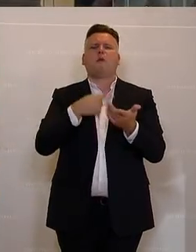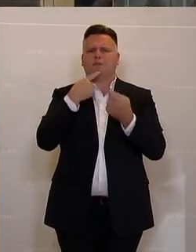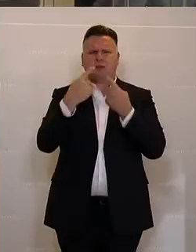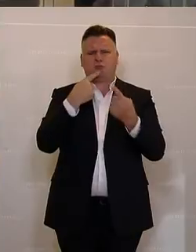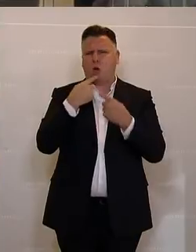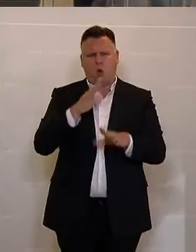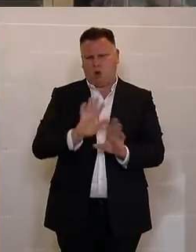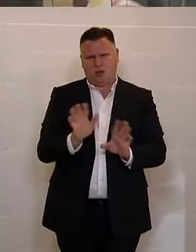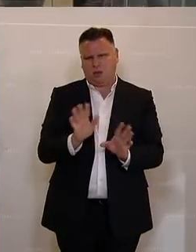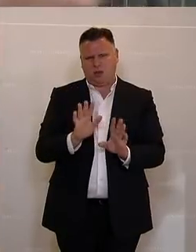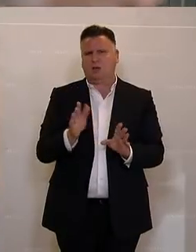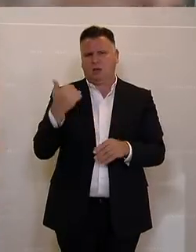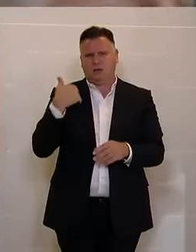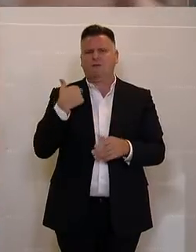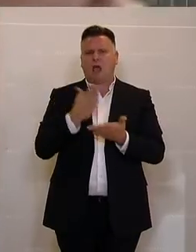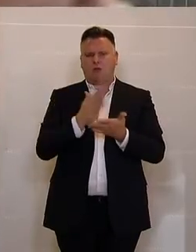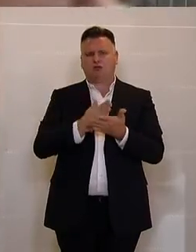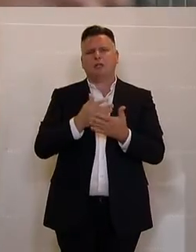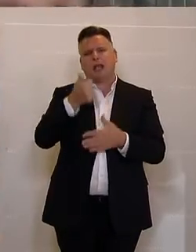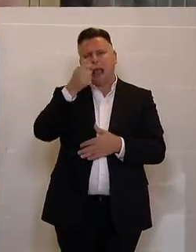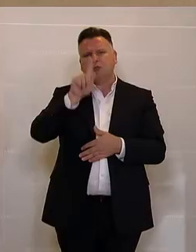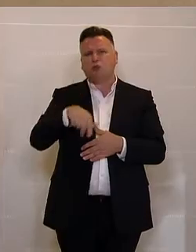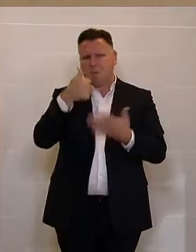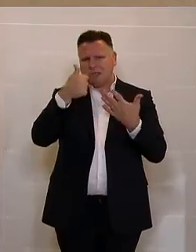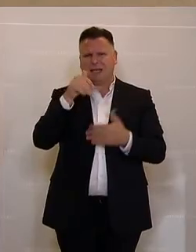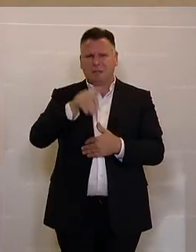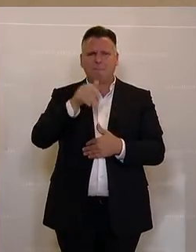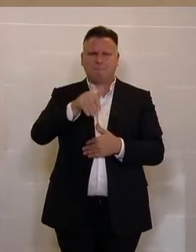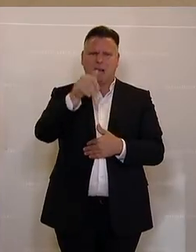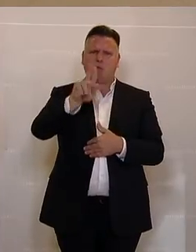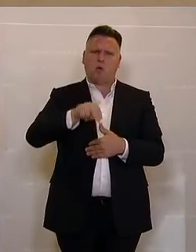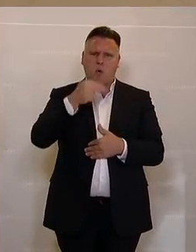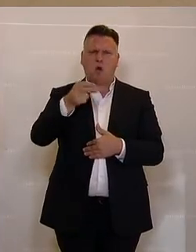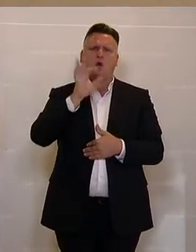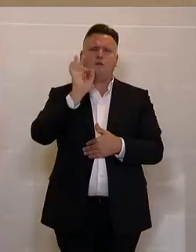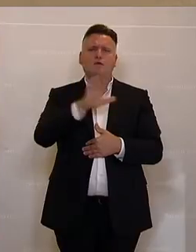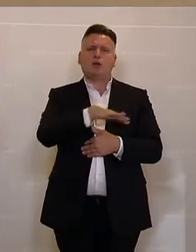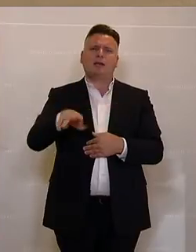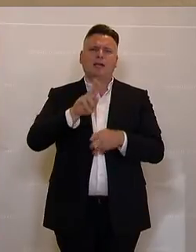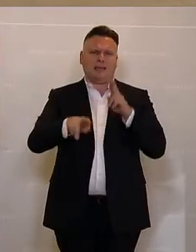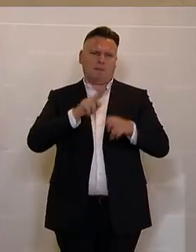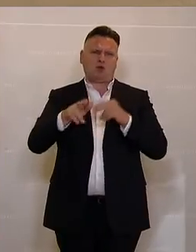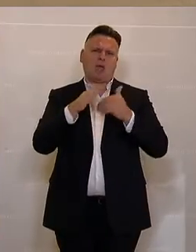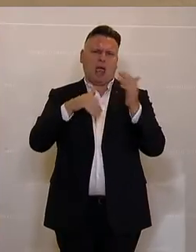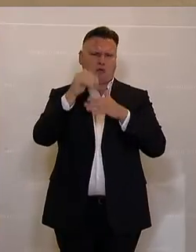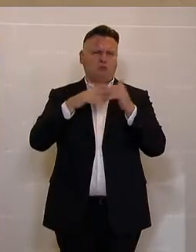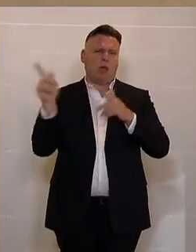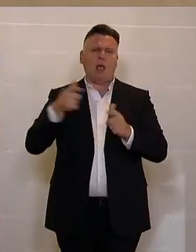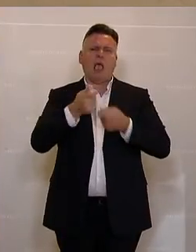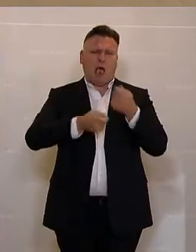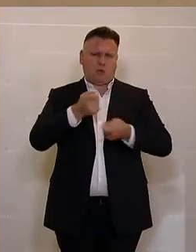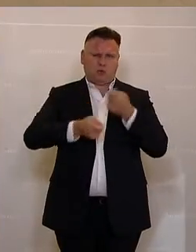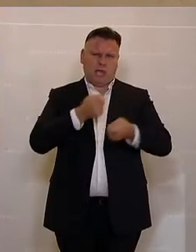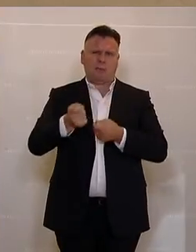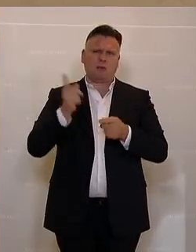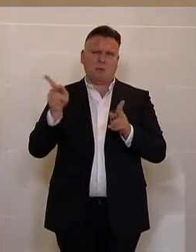Summe wurden eben in den letzten Jahren 1,6 Milliarden Euro für den Ausbau der Kinderbetreuung ausgegeben. Und der Bund